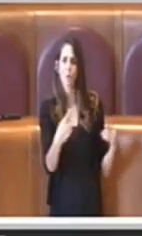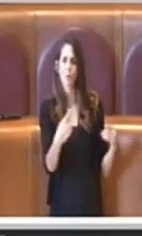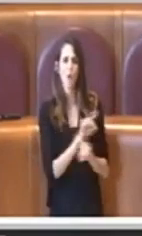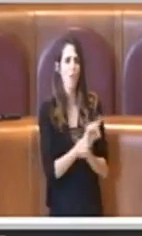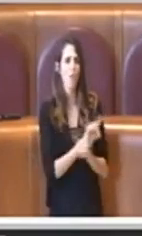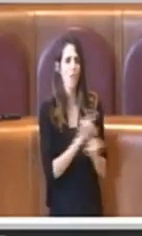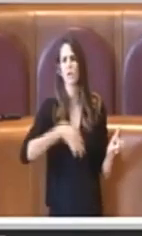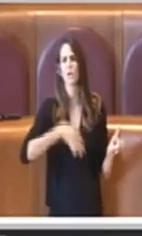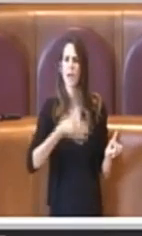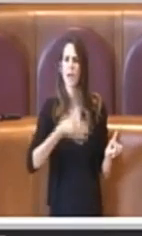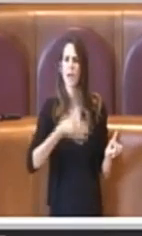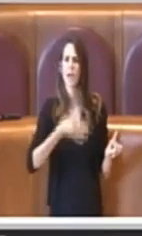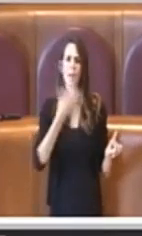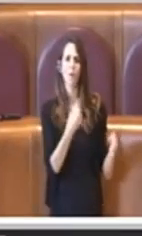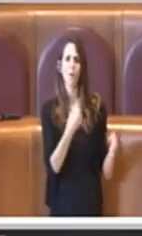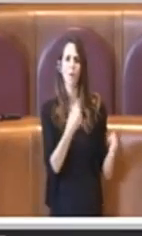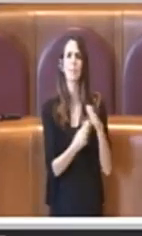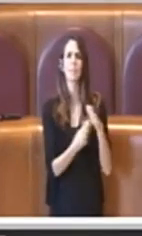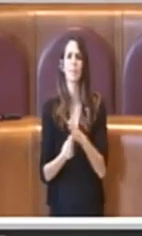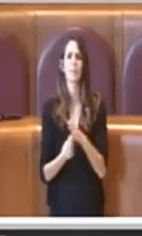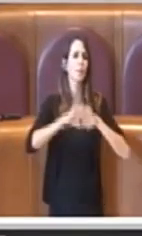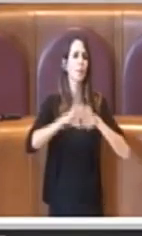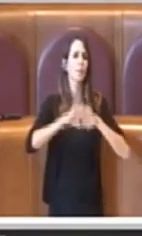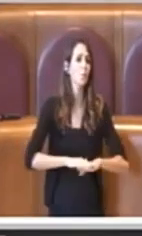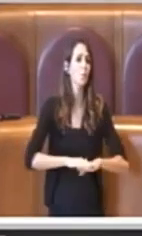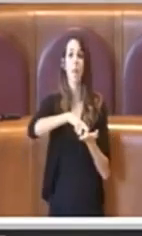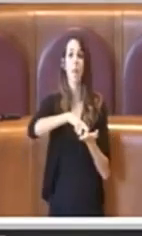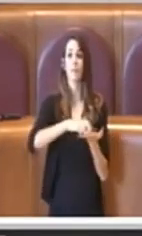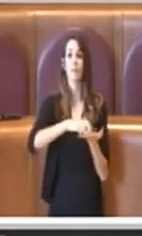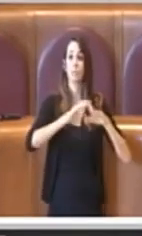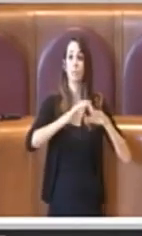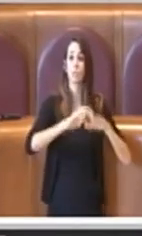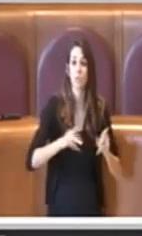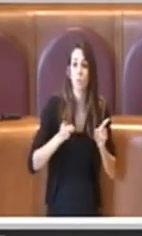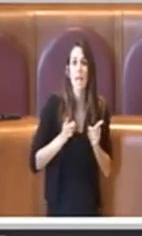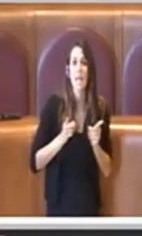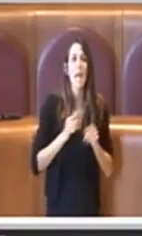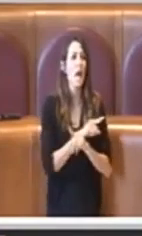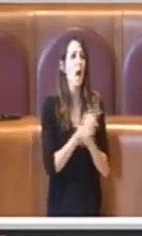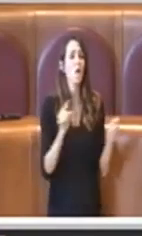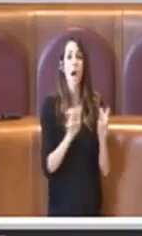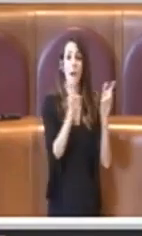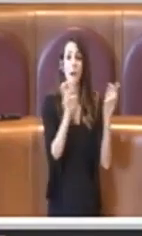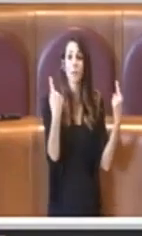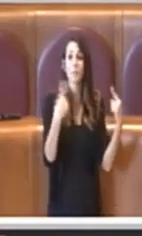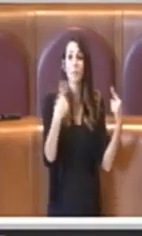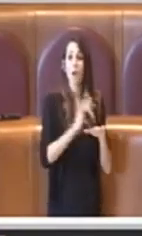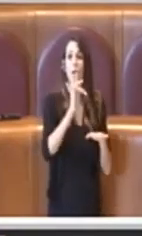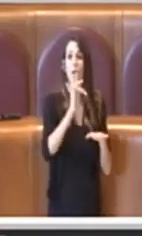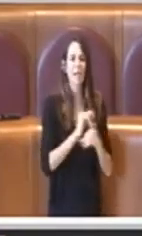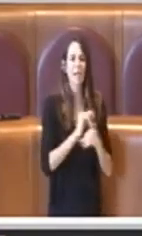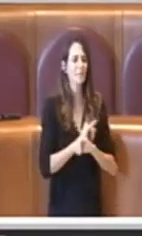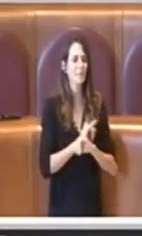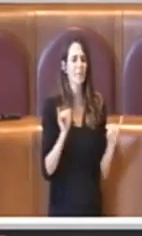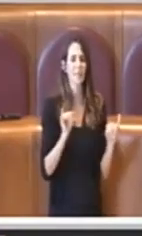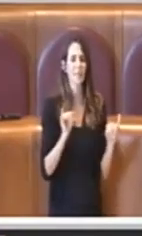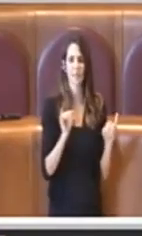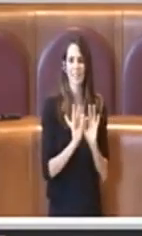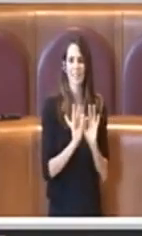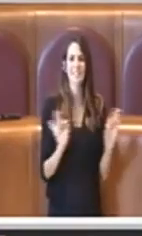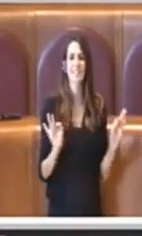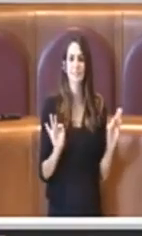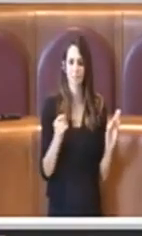dei lavoratori, dei più deboli, non ne abbiano fatto minimamente menzione. Io sto ricevendo ogni